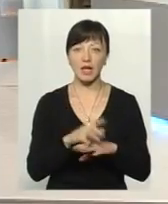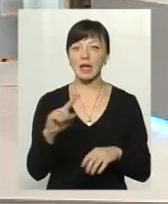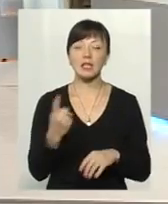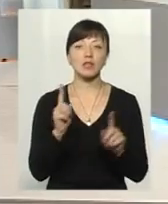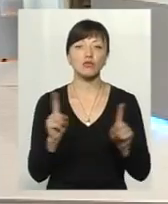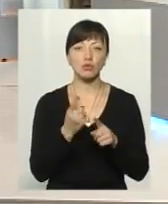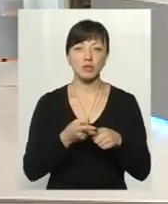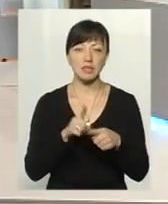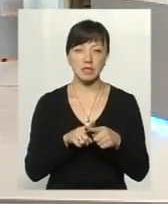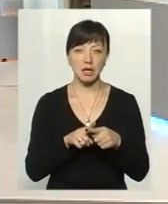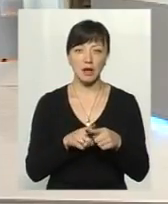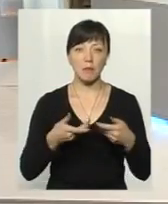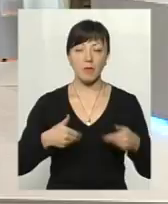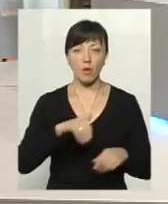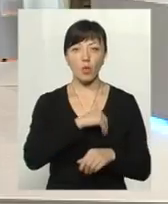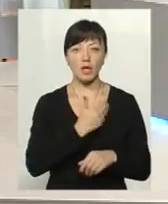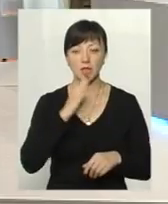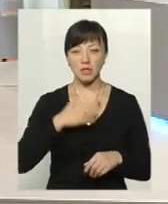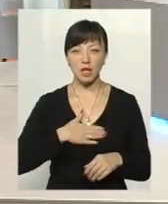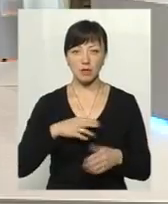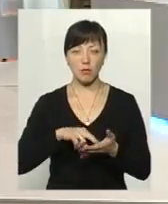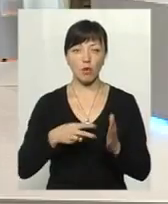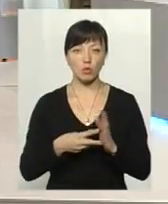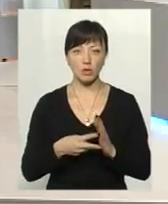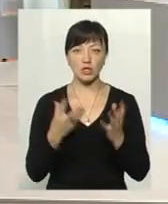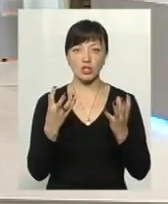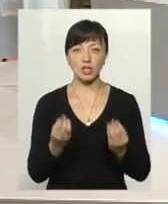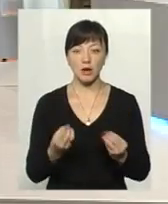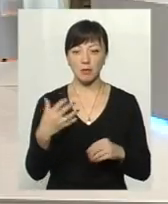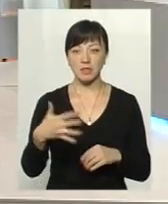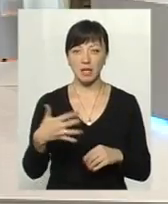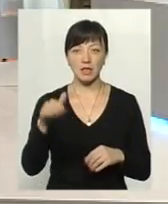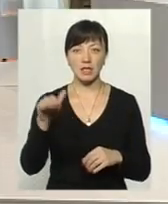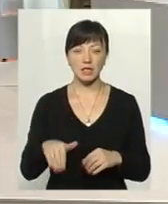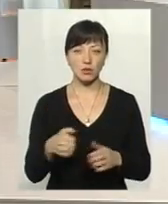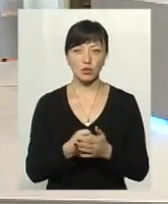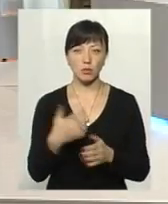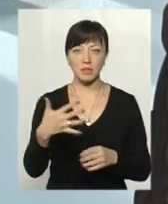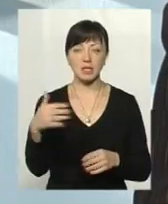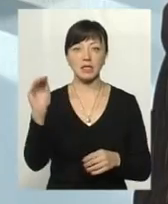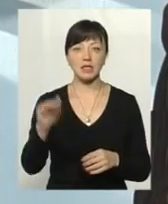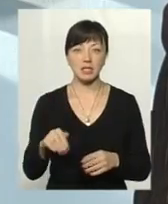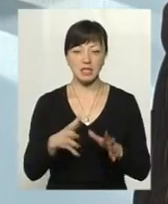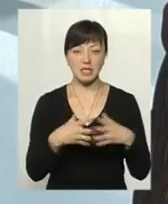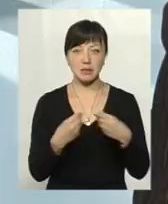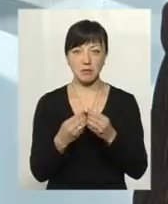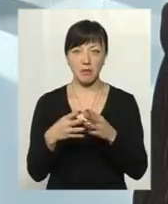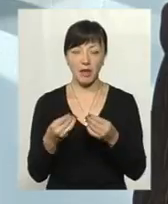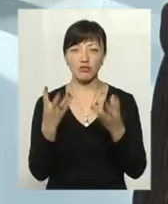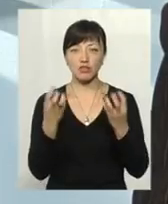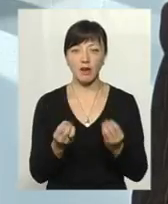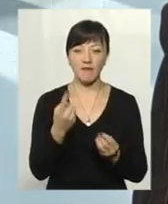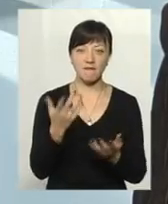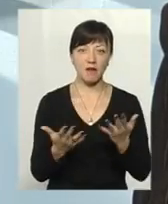Єдине, що ми б хотіли, за нашими прогнозами, ще десь є 50 тисяч, до 50 тисяч сімей, які ще